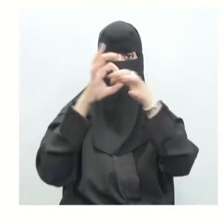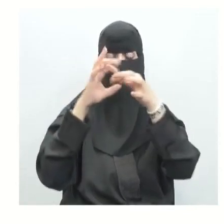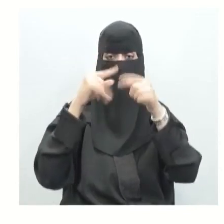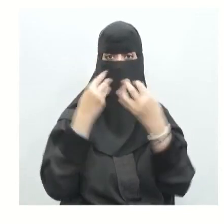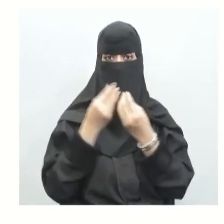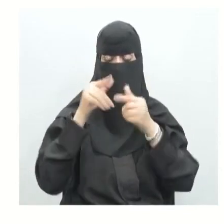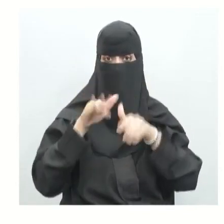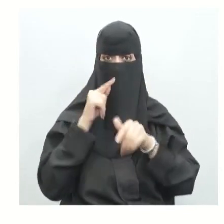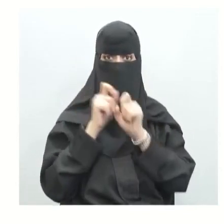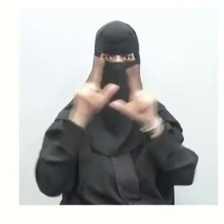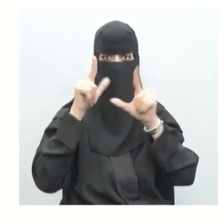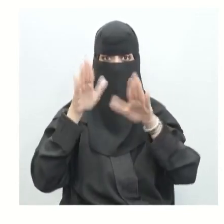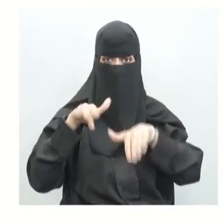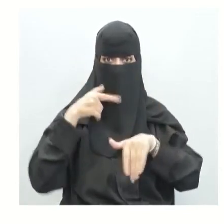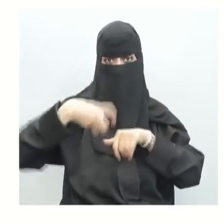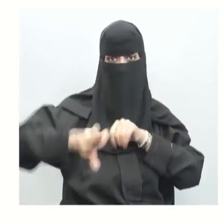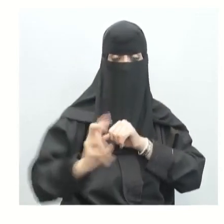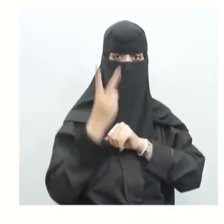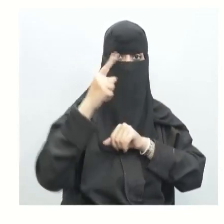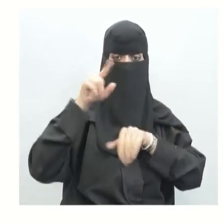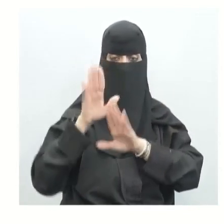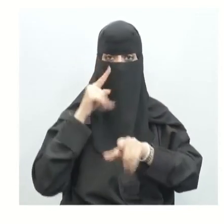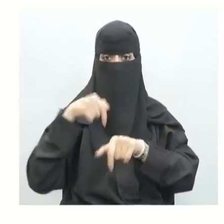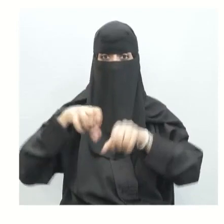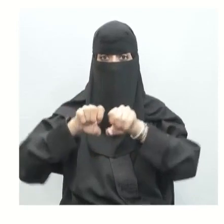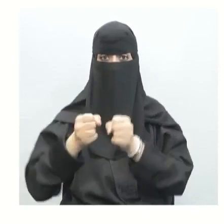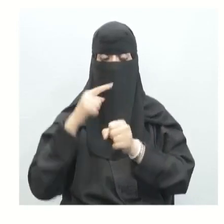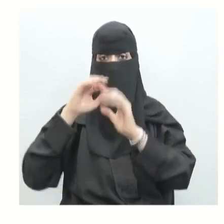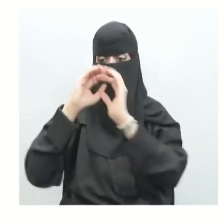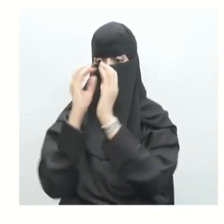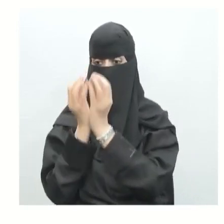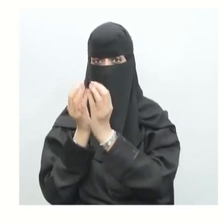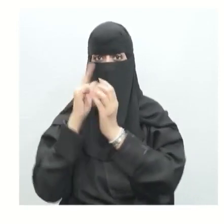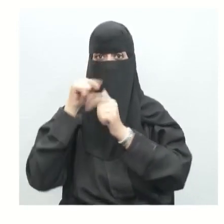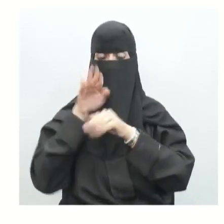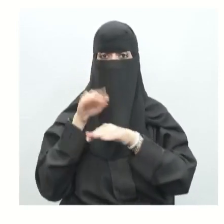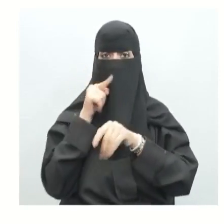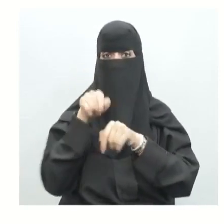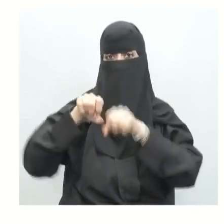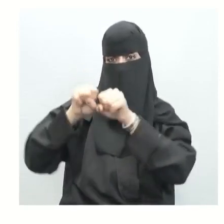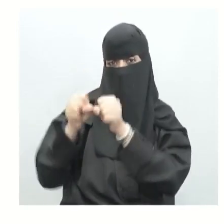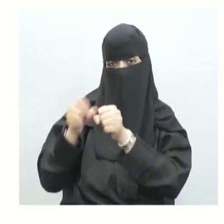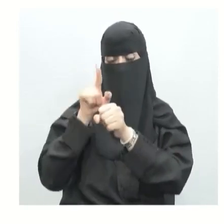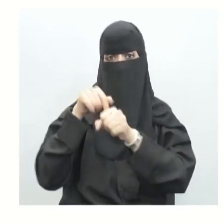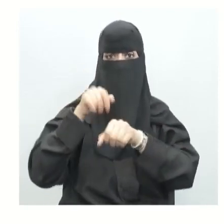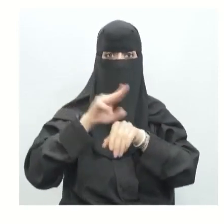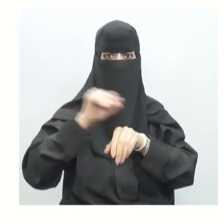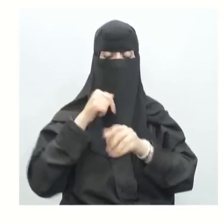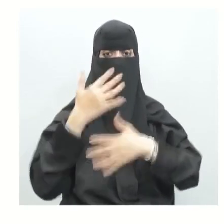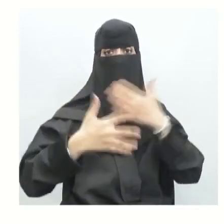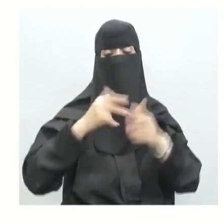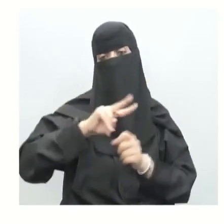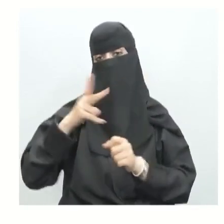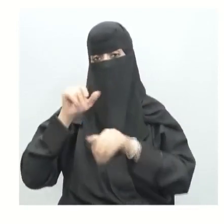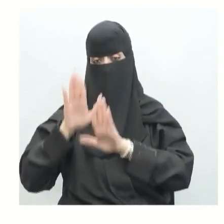بينها يظهر معنا في النوع الأول المفاصل الكروية ذكرنا أن هذه المفاصل لها حركة مختلفة